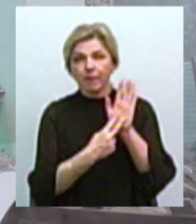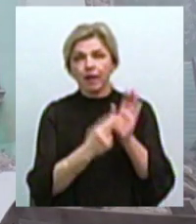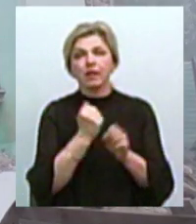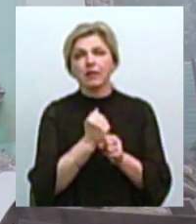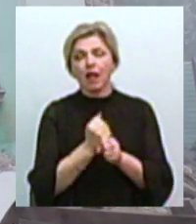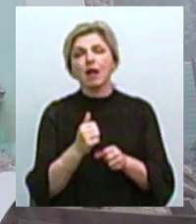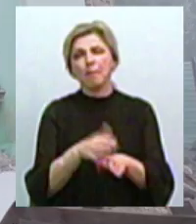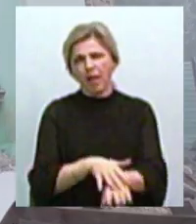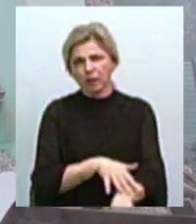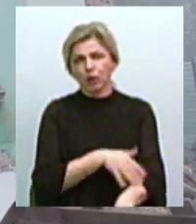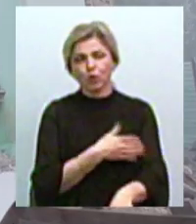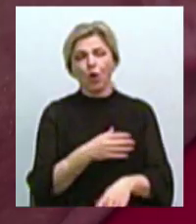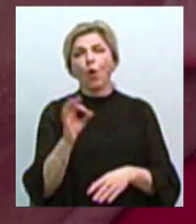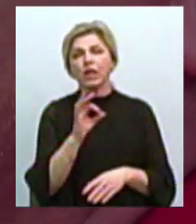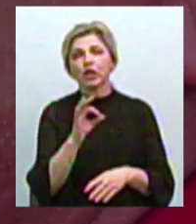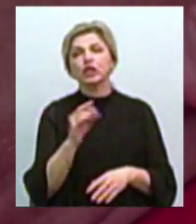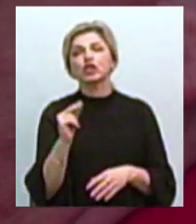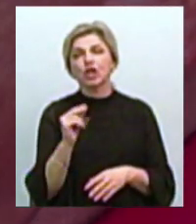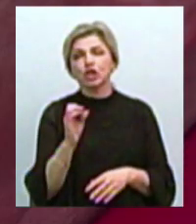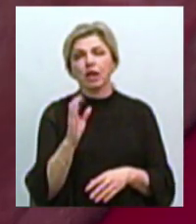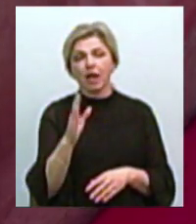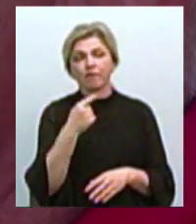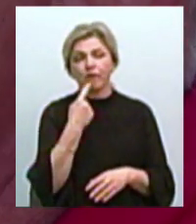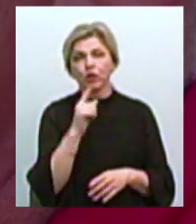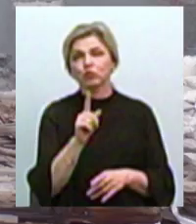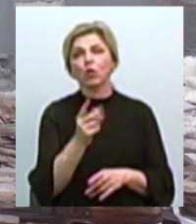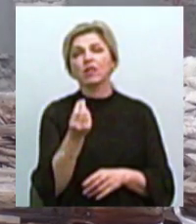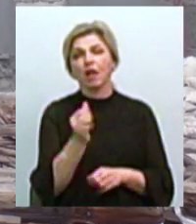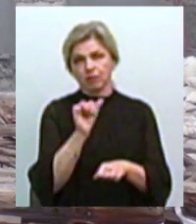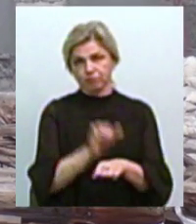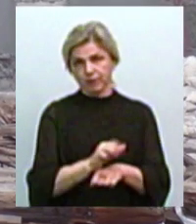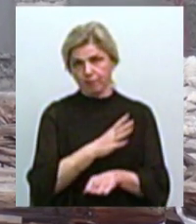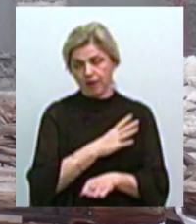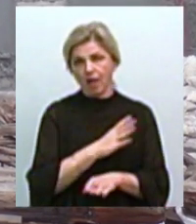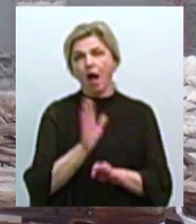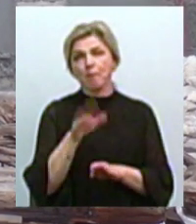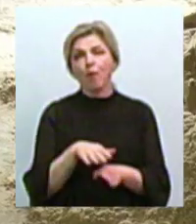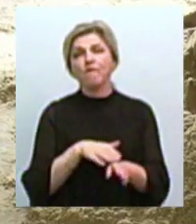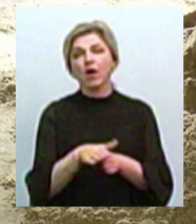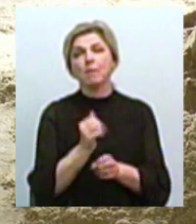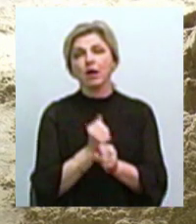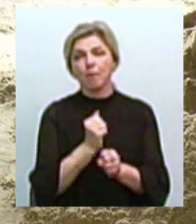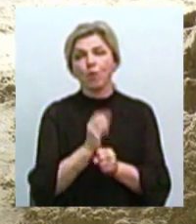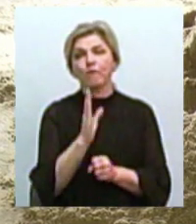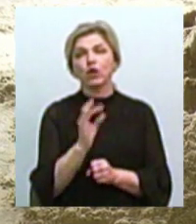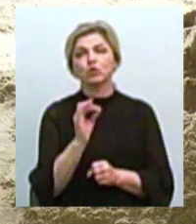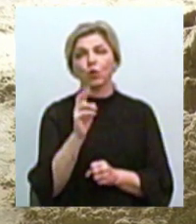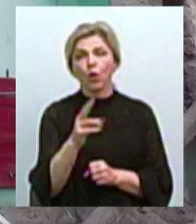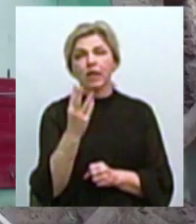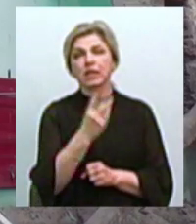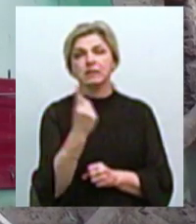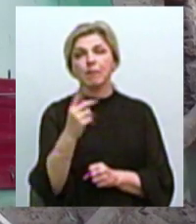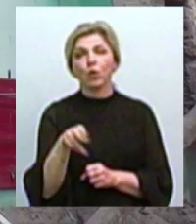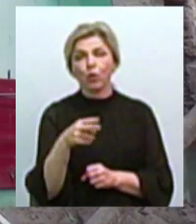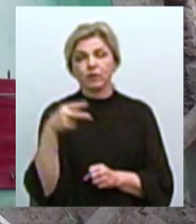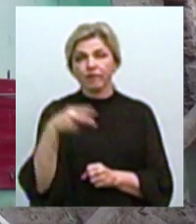повільніше. Олексій Чечелєв пояснює цей факт припиненням фінансування. Відповідно, виконати роботи у строк, а це 31 грудня 2019